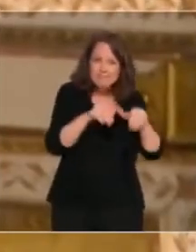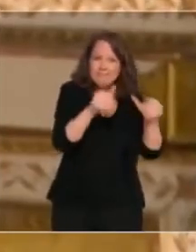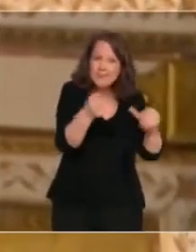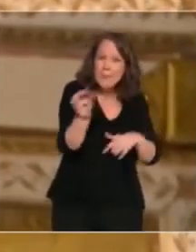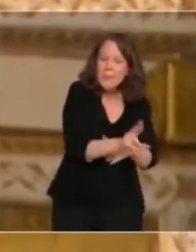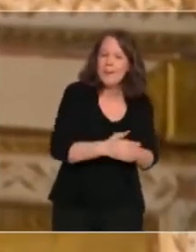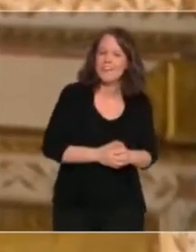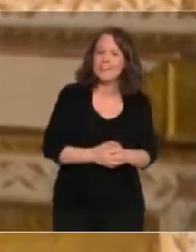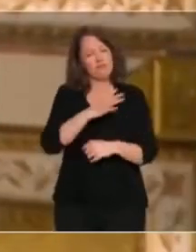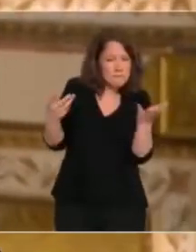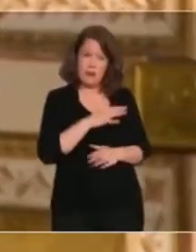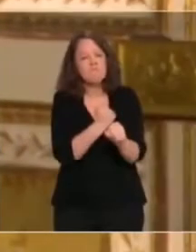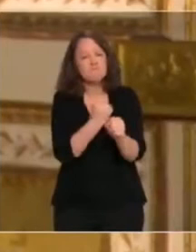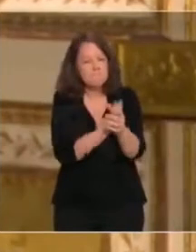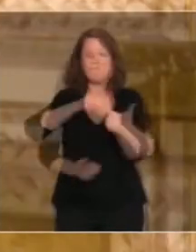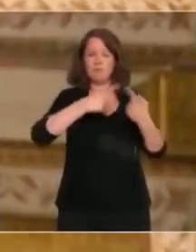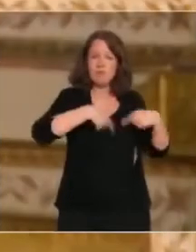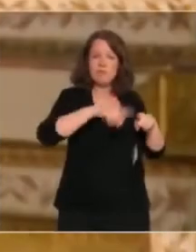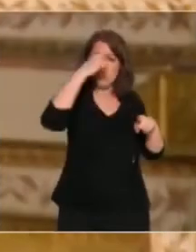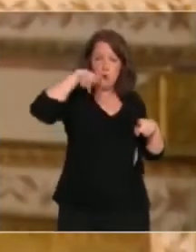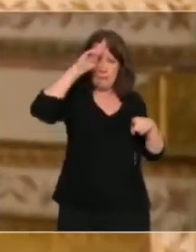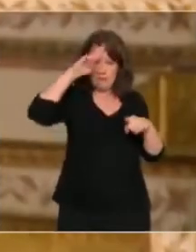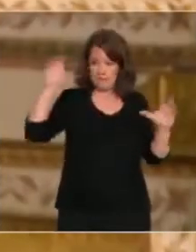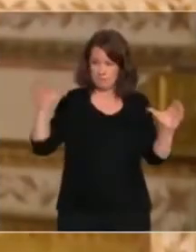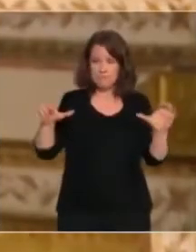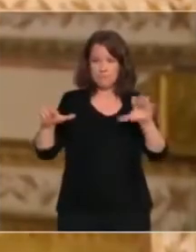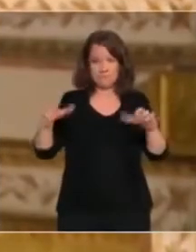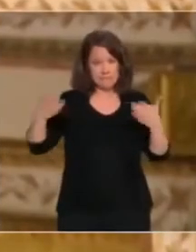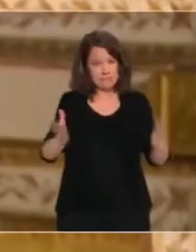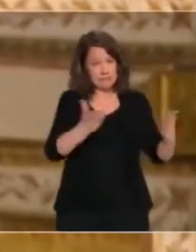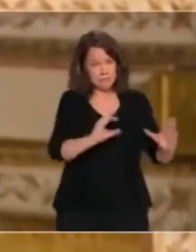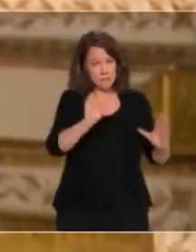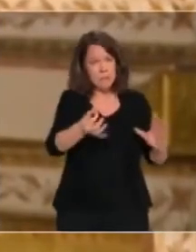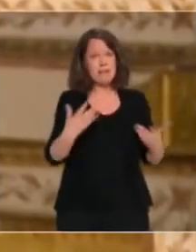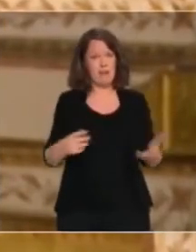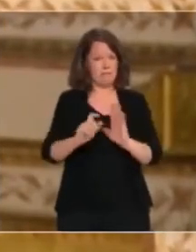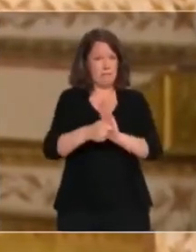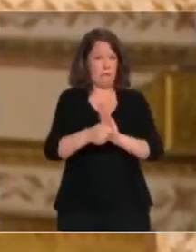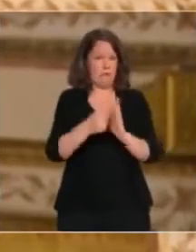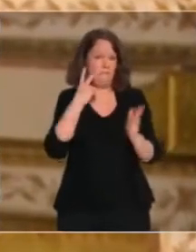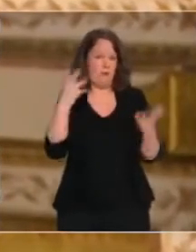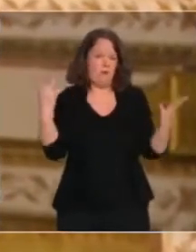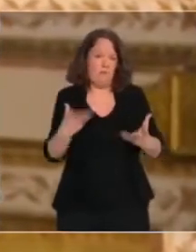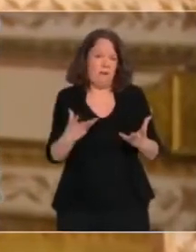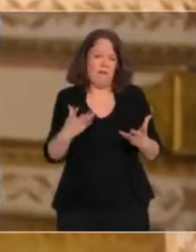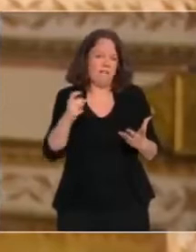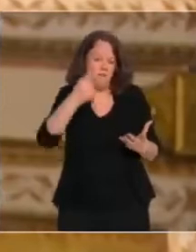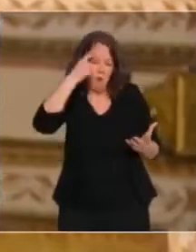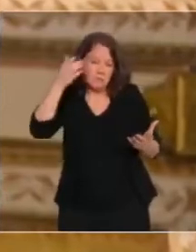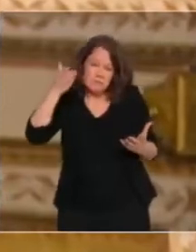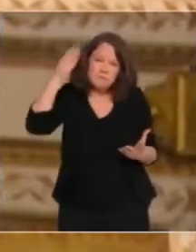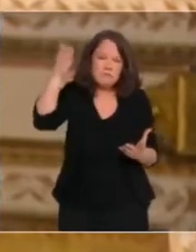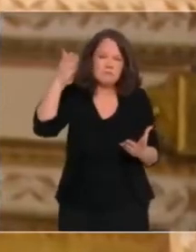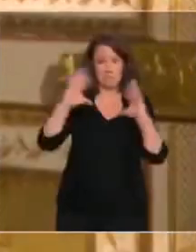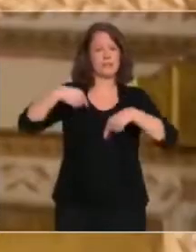préparera sans délai sa démission. Non, mais nous sommes à un moment de vérité qui impose plus d'ambition, plus d'audace.